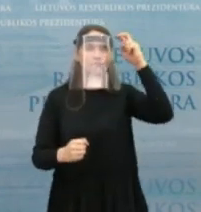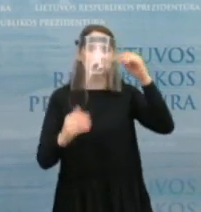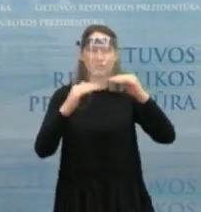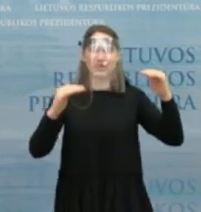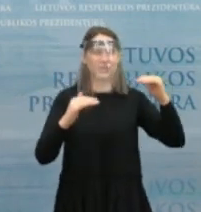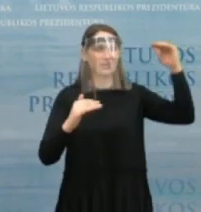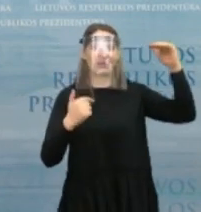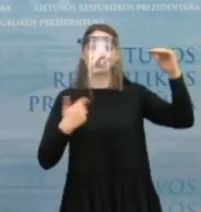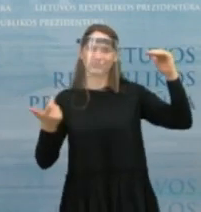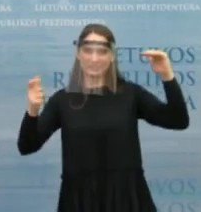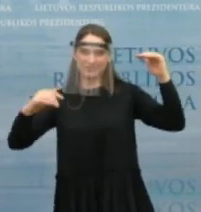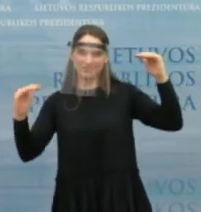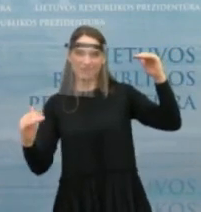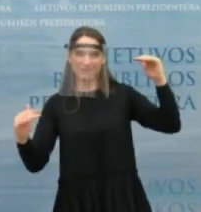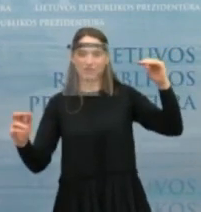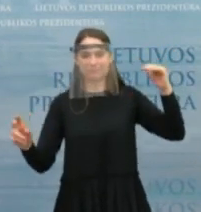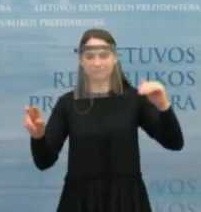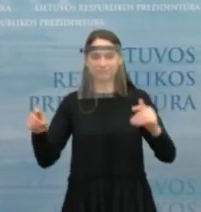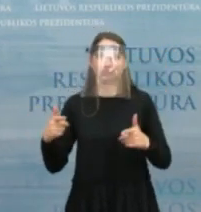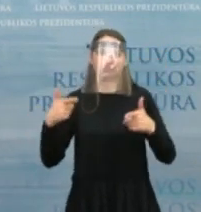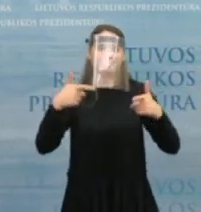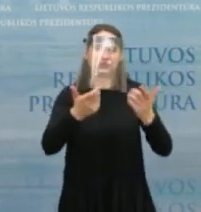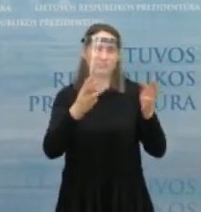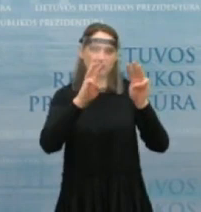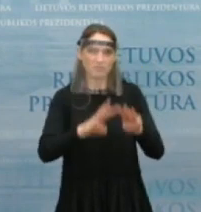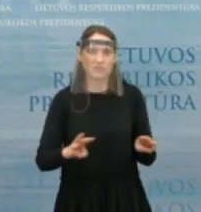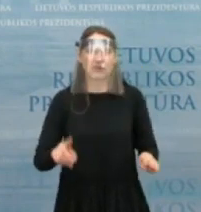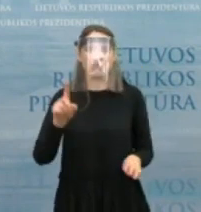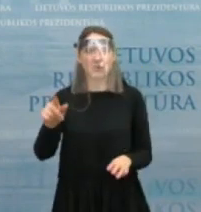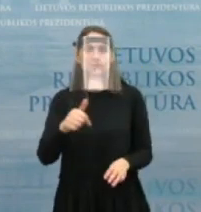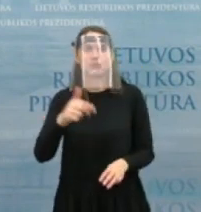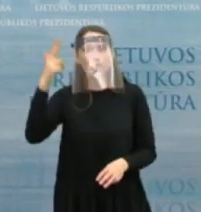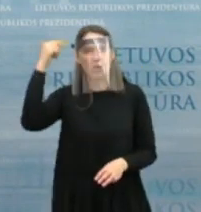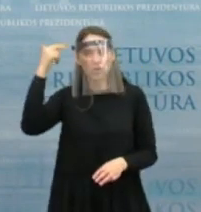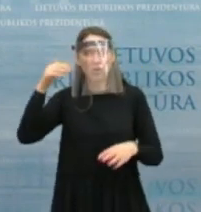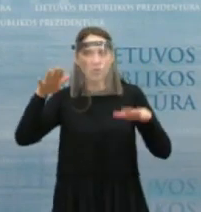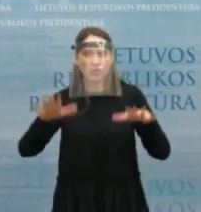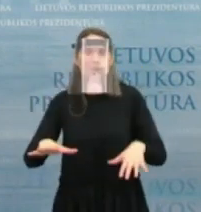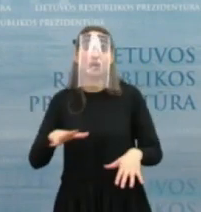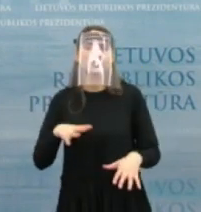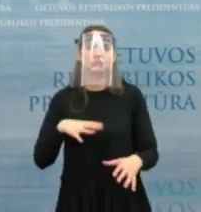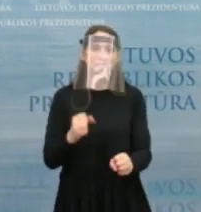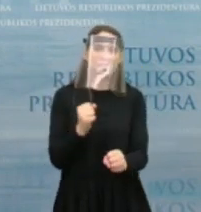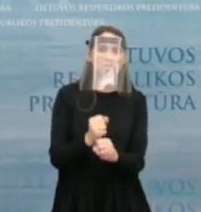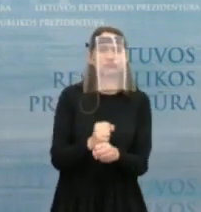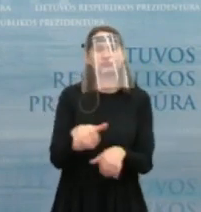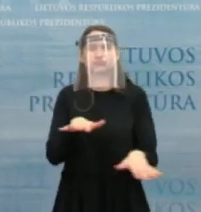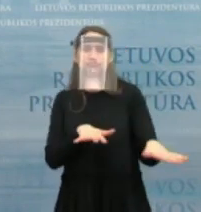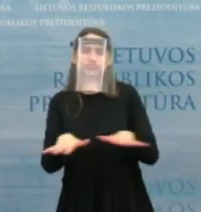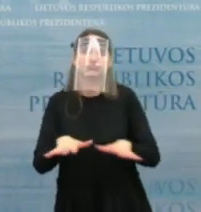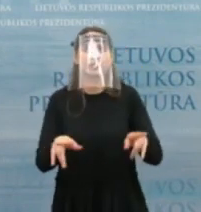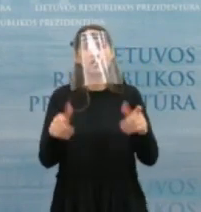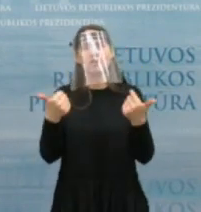ne iš nacionalinių kontekstų, bet tikrai tame pačiame Kaune aš dirbdamas ir veikdamas niekada nesijaučiau, kad esu